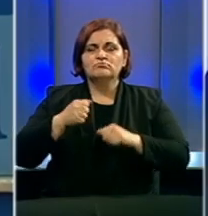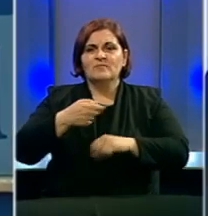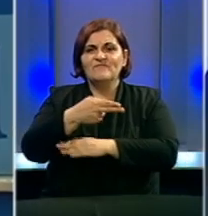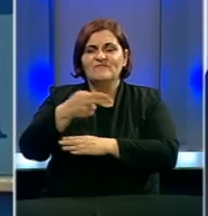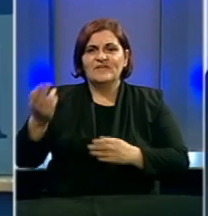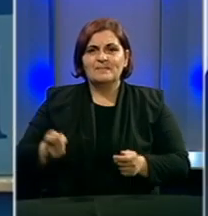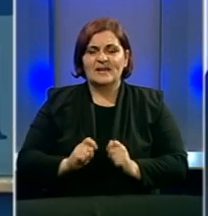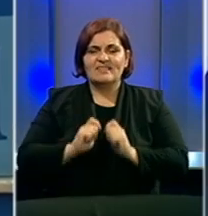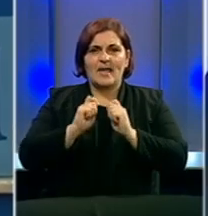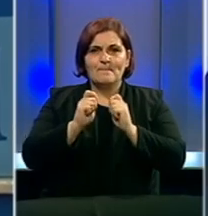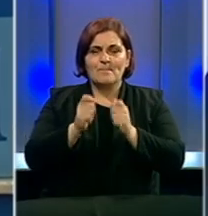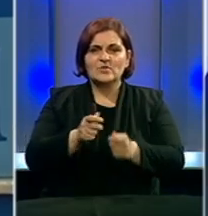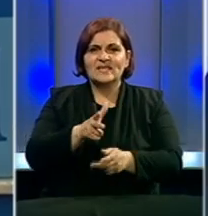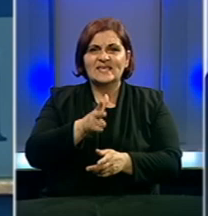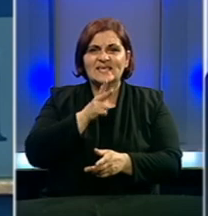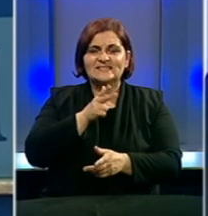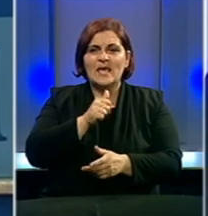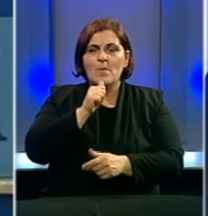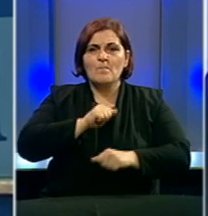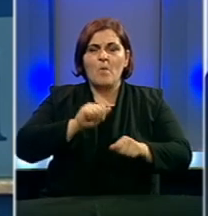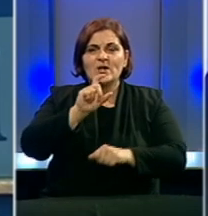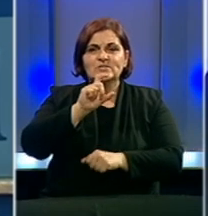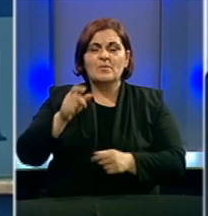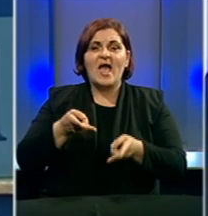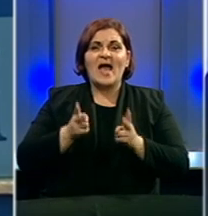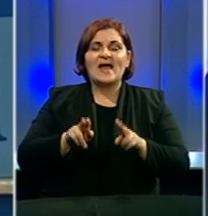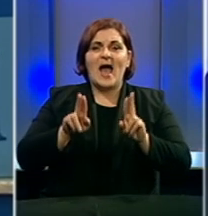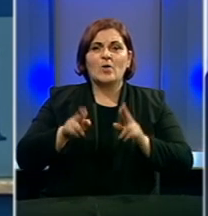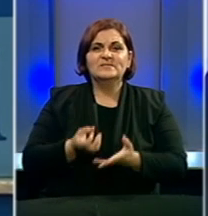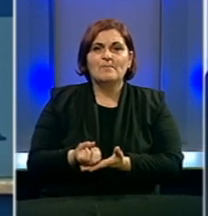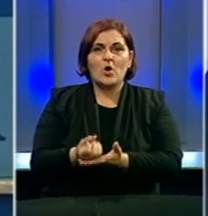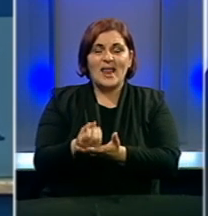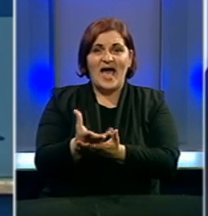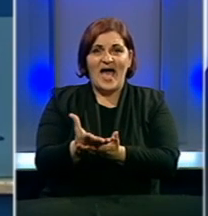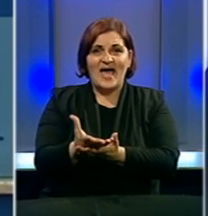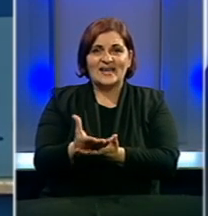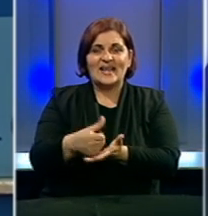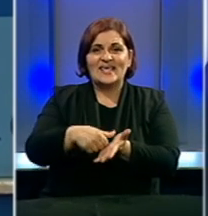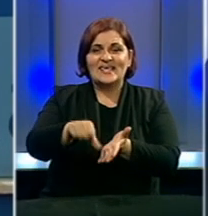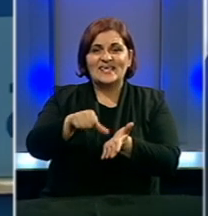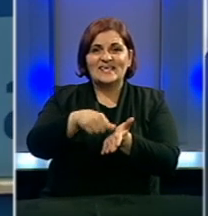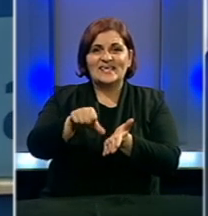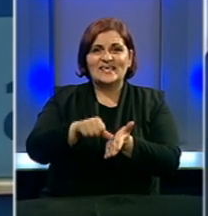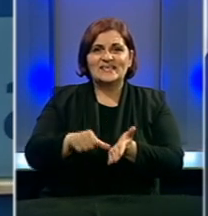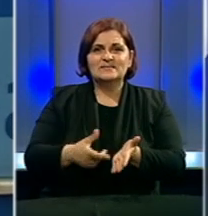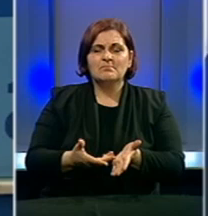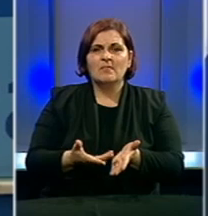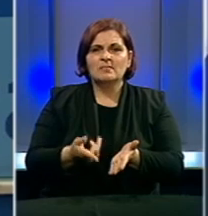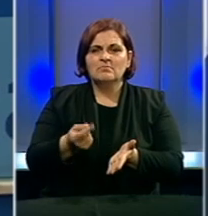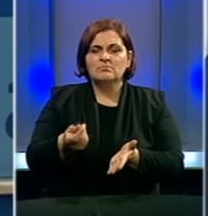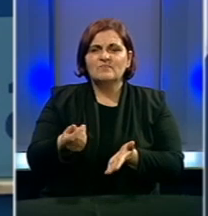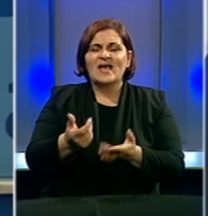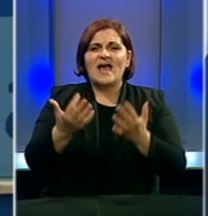podnesu zahtjev u Poredskoj upravi kako bi se mogla realizovati isplata tih prihoda kako